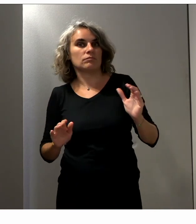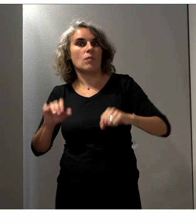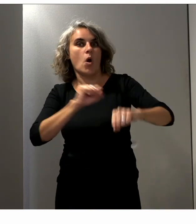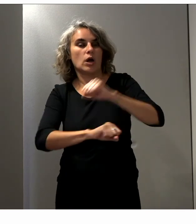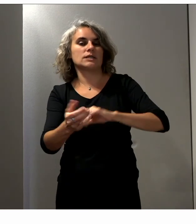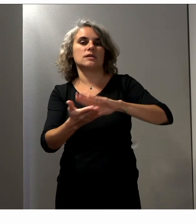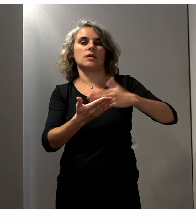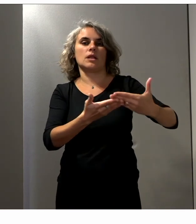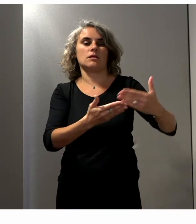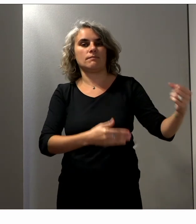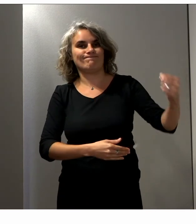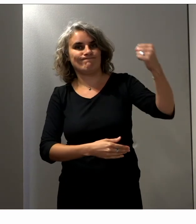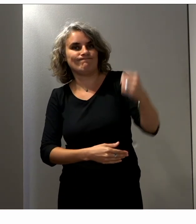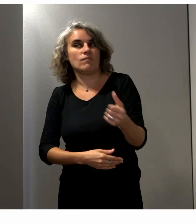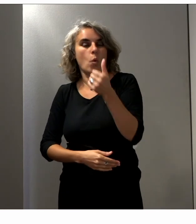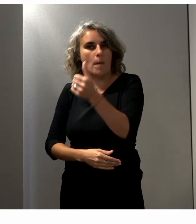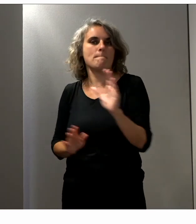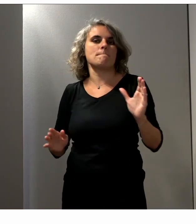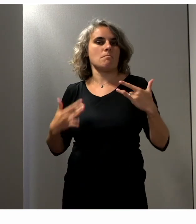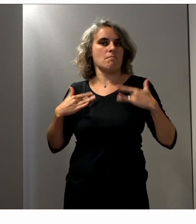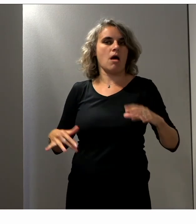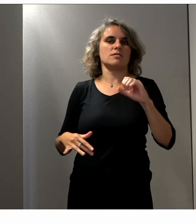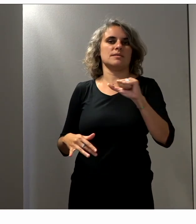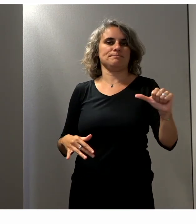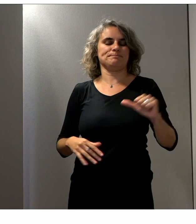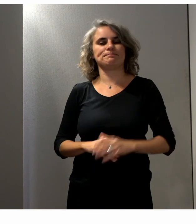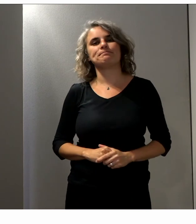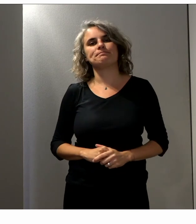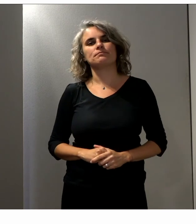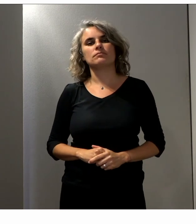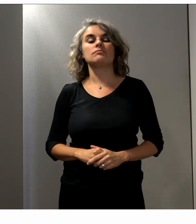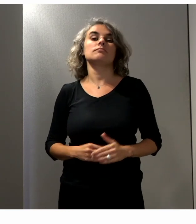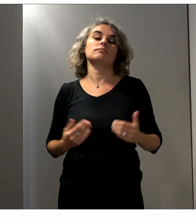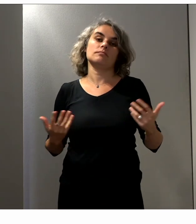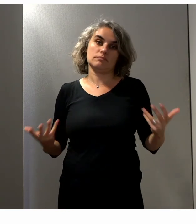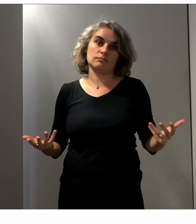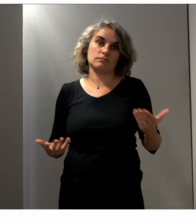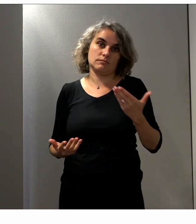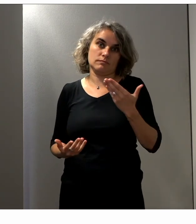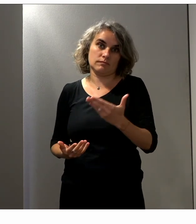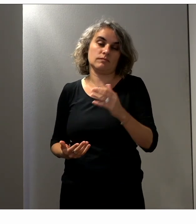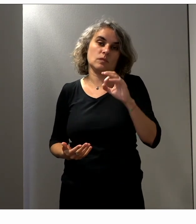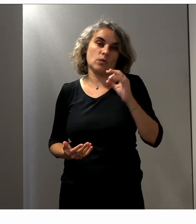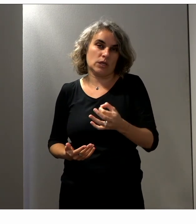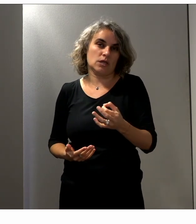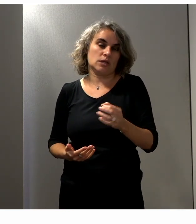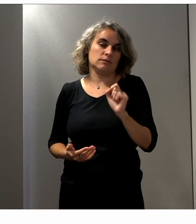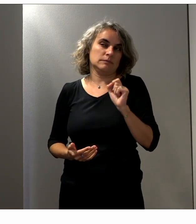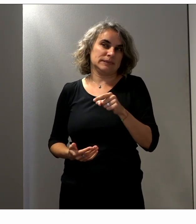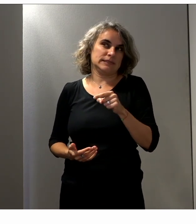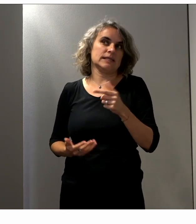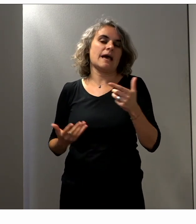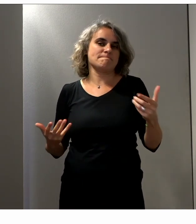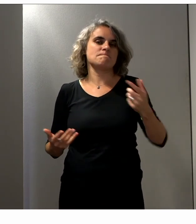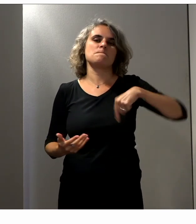diffusion linéaire. Et c'est dans ce cadre-là qu'il est apparu nécessaire aux yeux